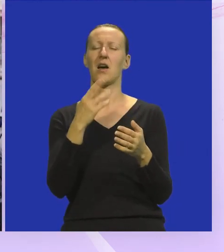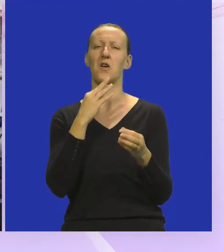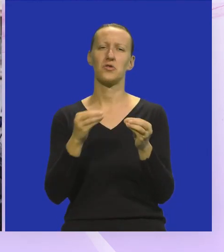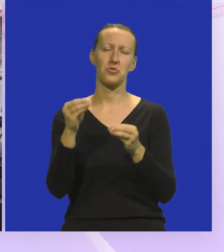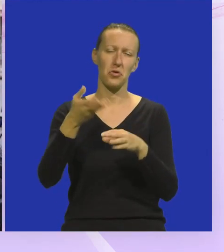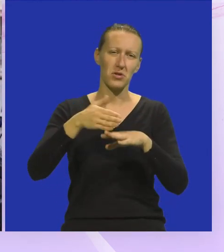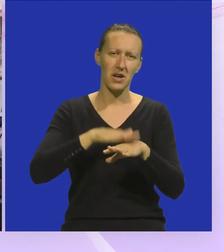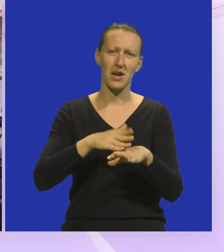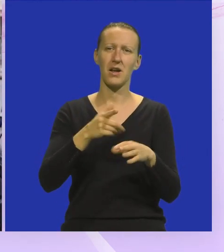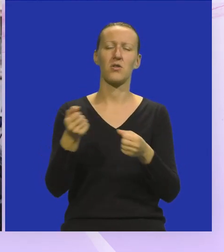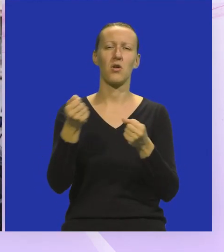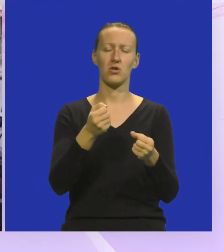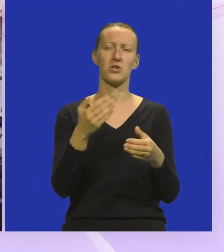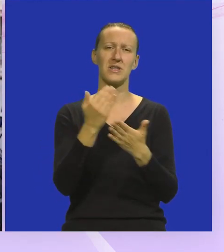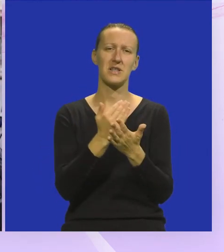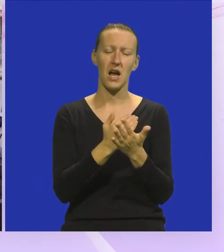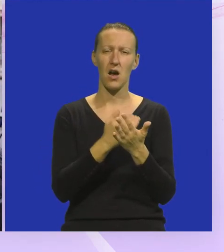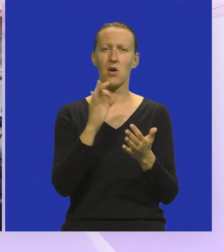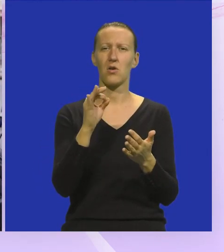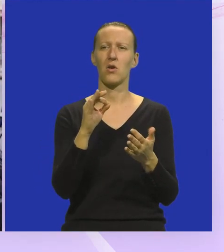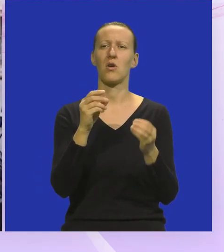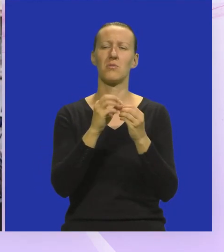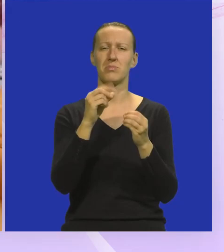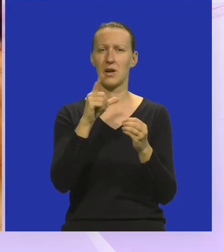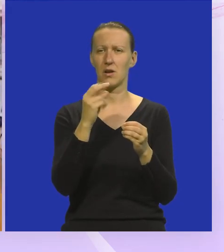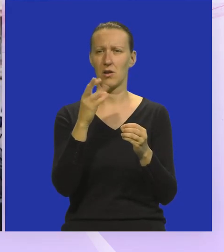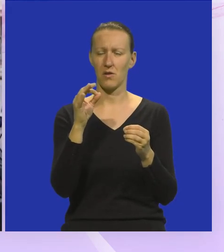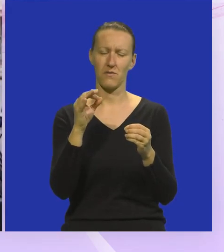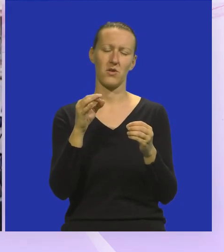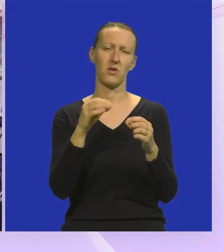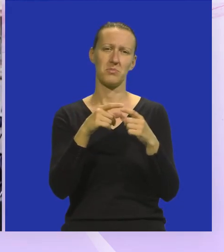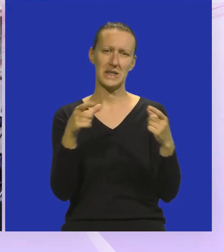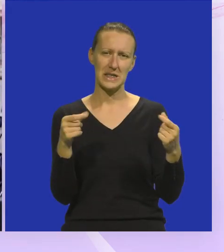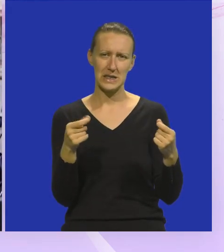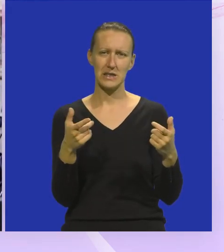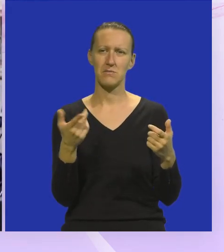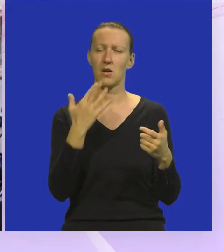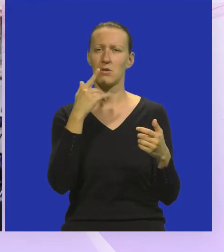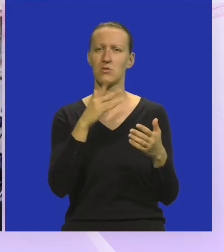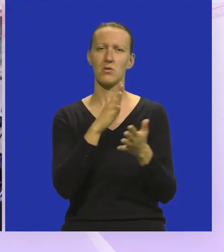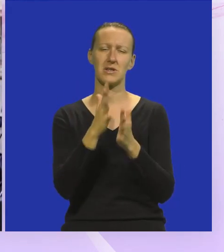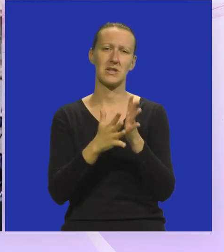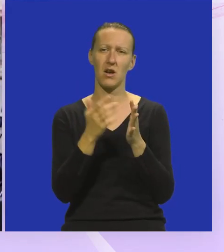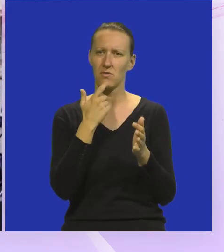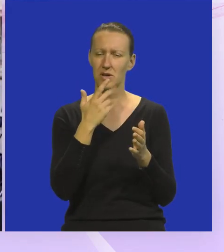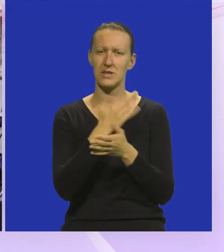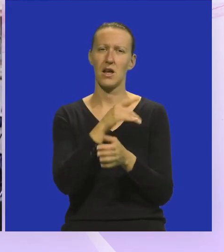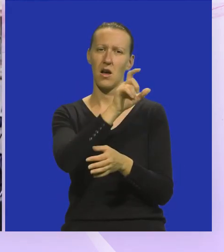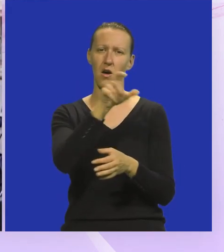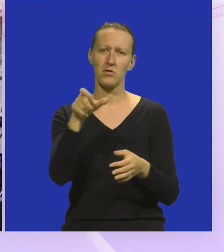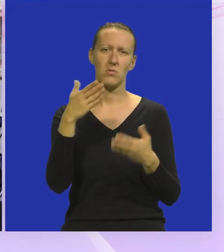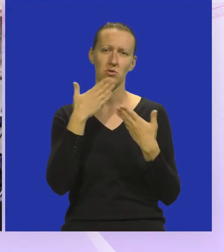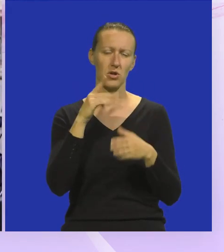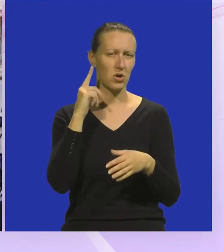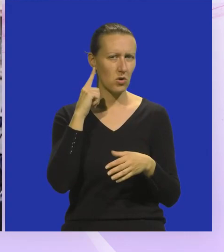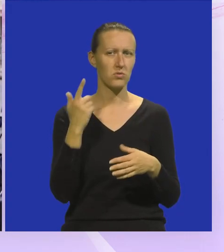dodatku, donošenje zakona o Hrvatskoj brajici, kao što je znakovni jezik za osobe